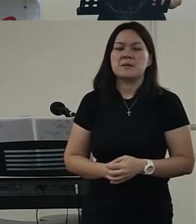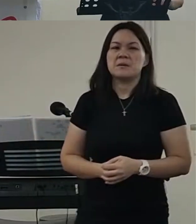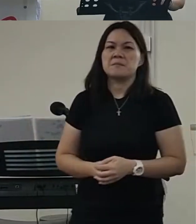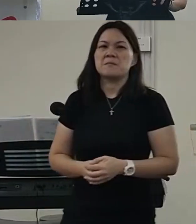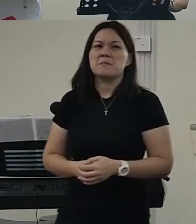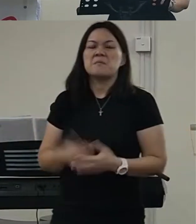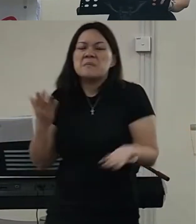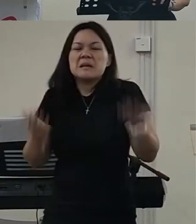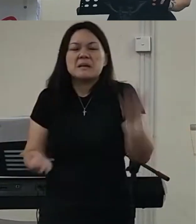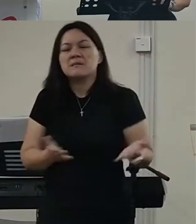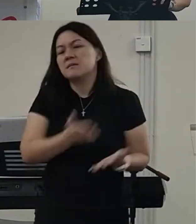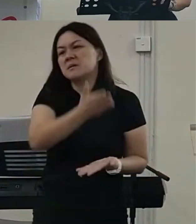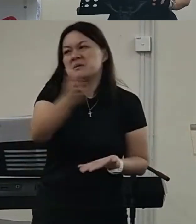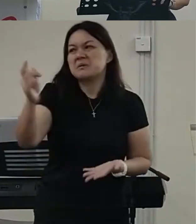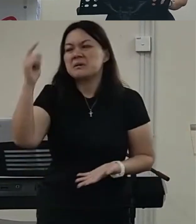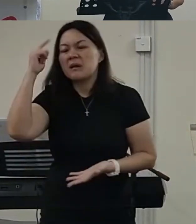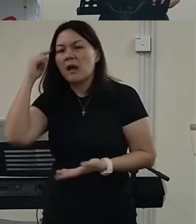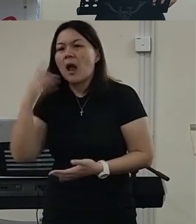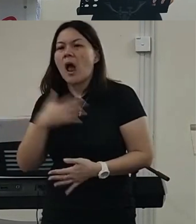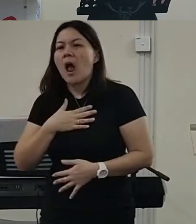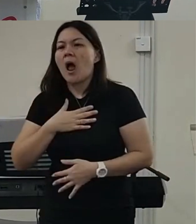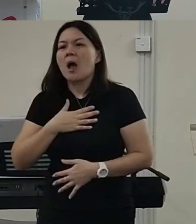那么我们当中有些人觉得我们太老了